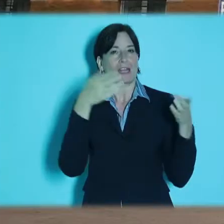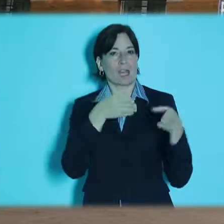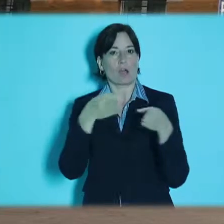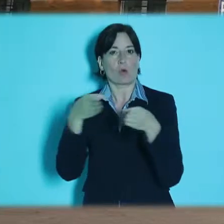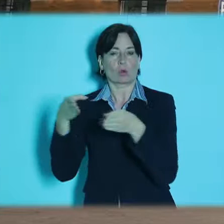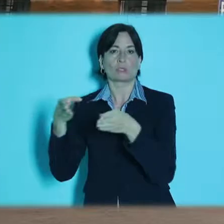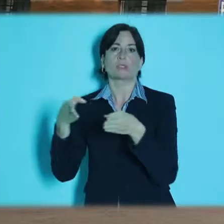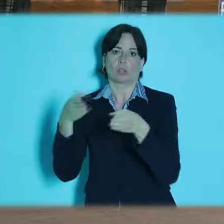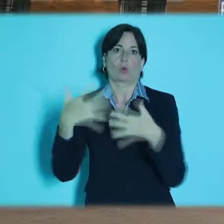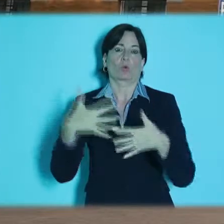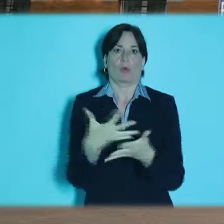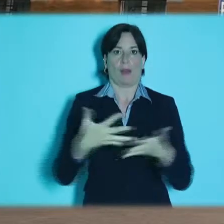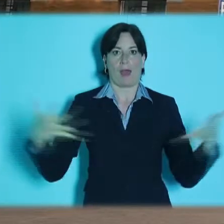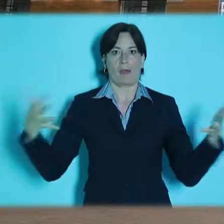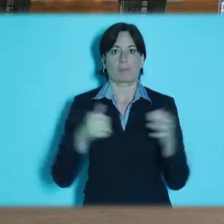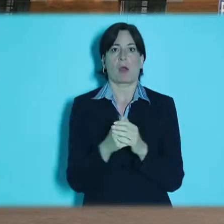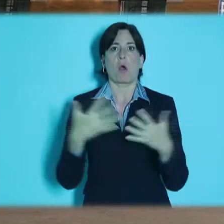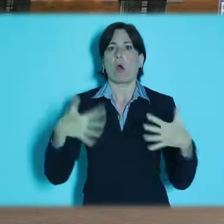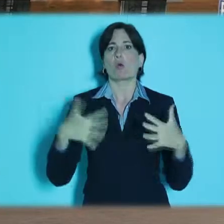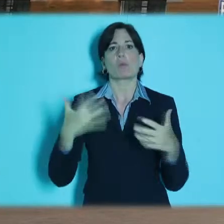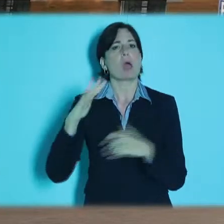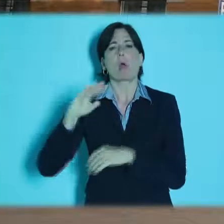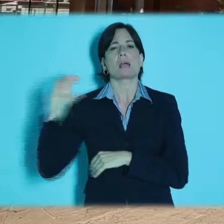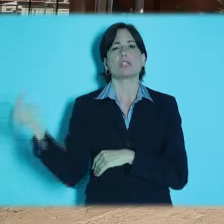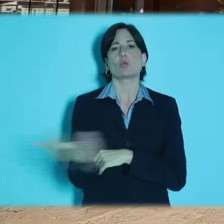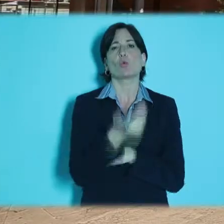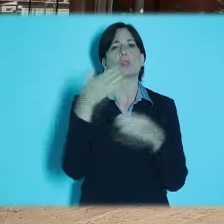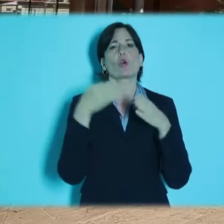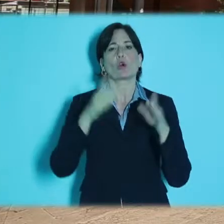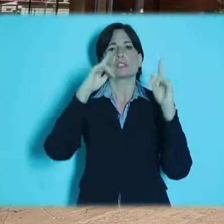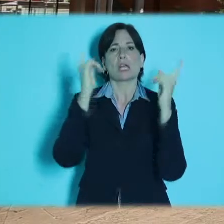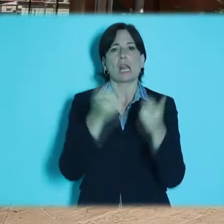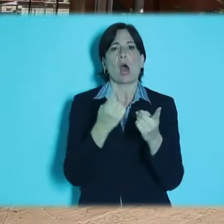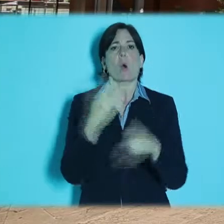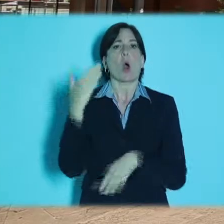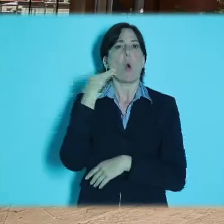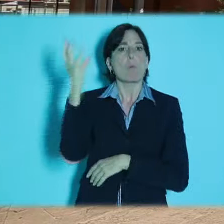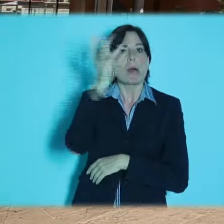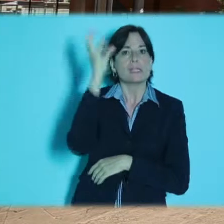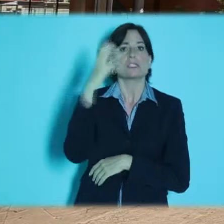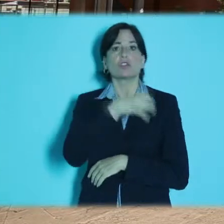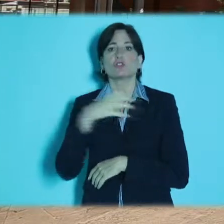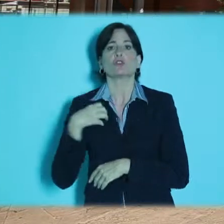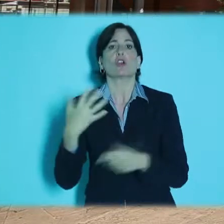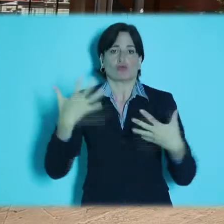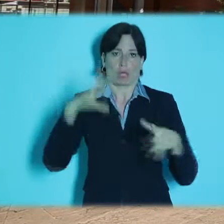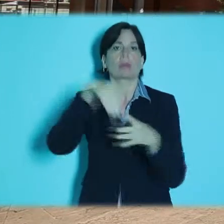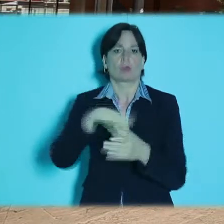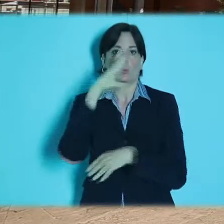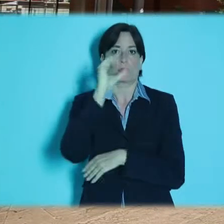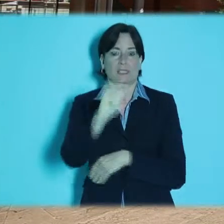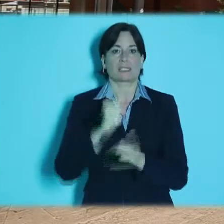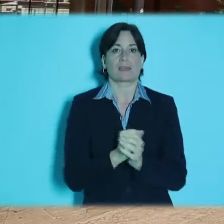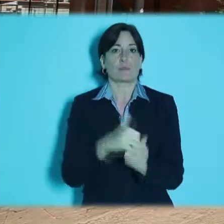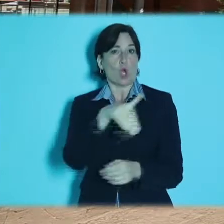L'offerta formativa del nostro Ateneo è molto ampia, ormai quasi tutti i corsi di laurea, sia umanistici che scientifici,